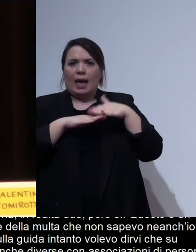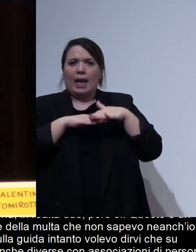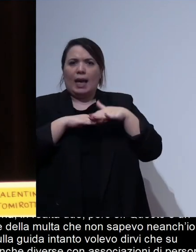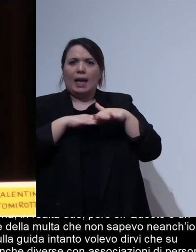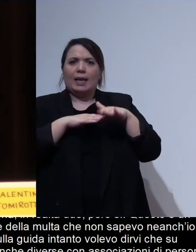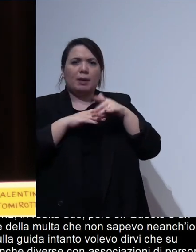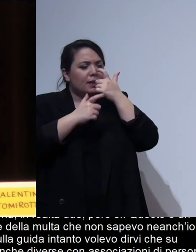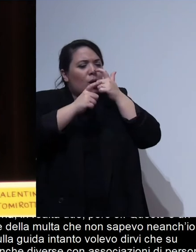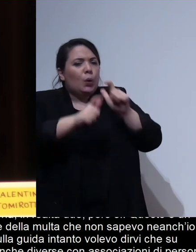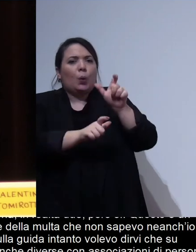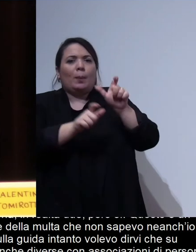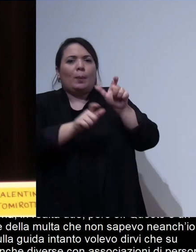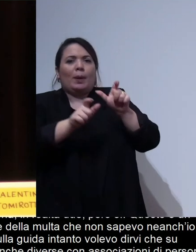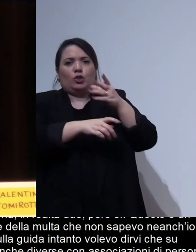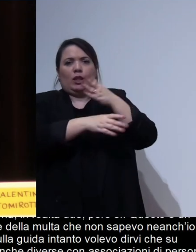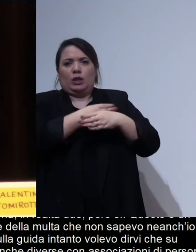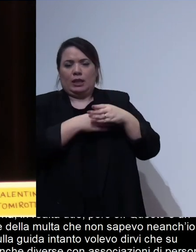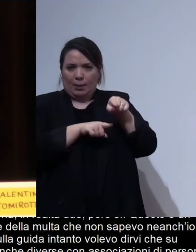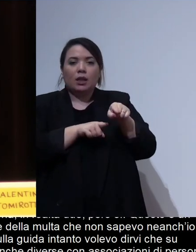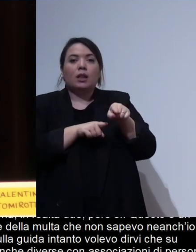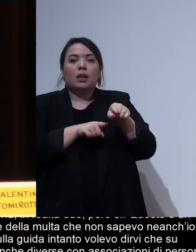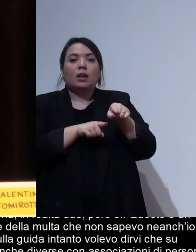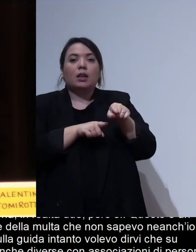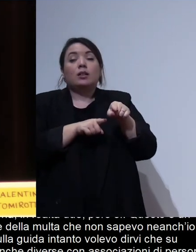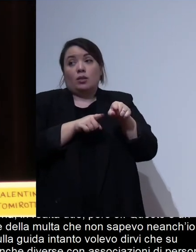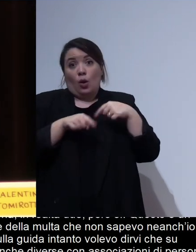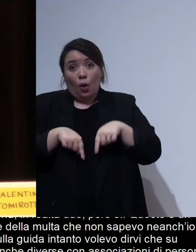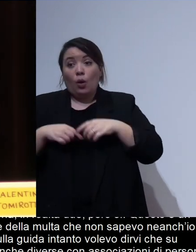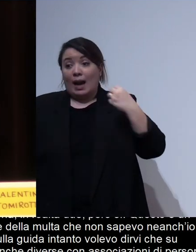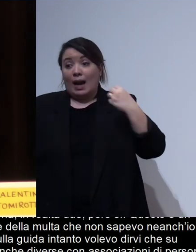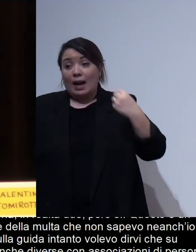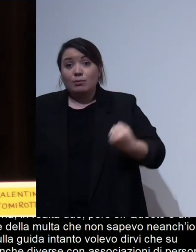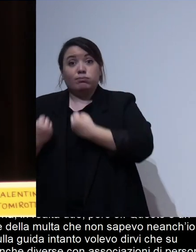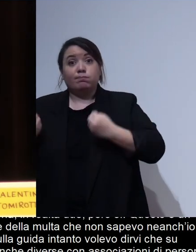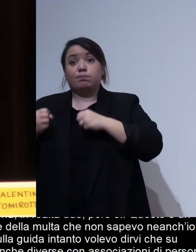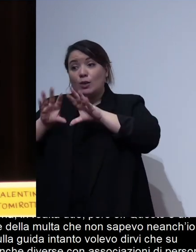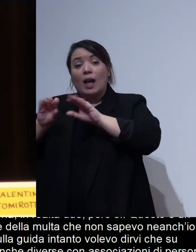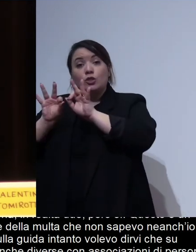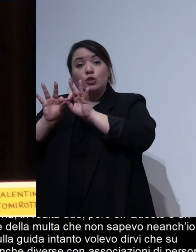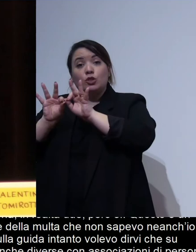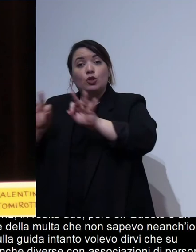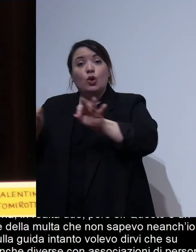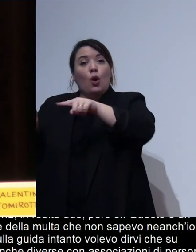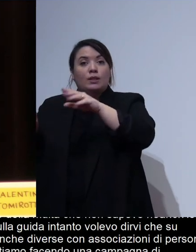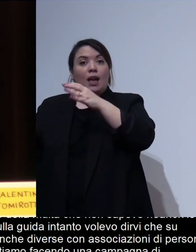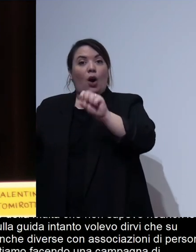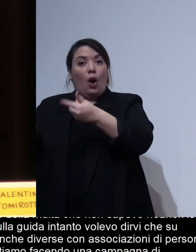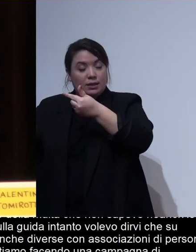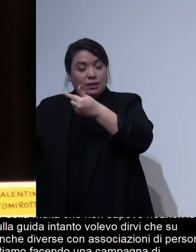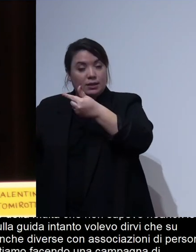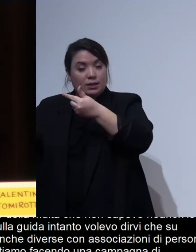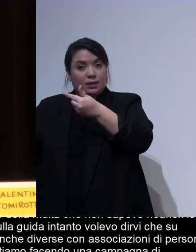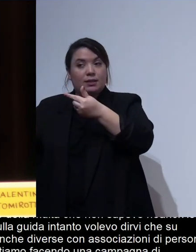specializzate in quello stiamo facendo una campagna di educazione per gli host e uno dei vari consigli ci hanno